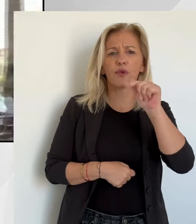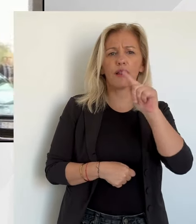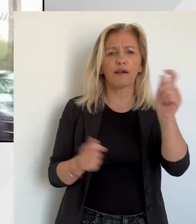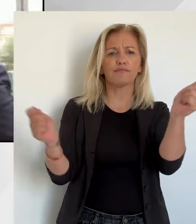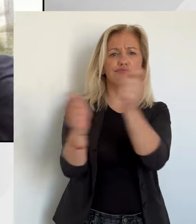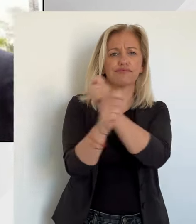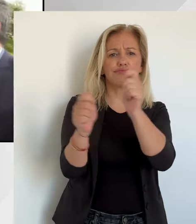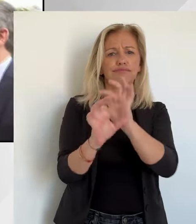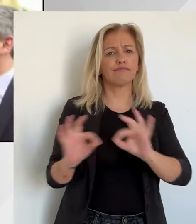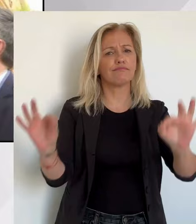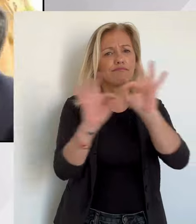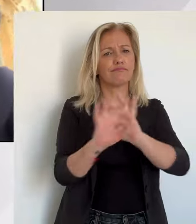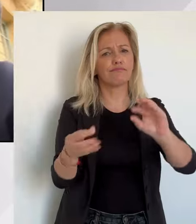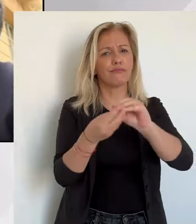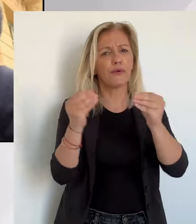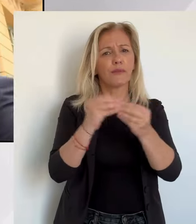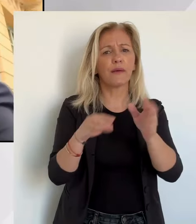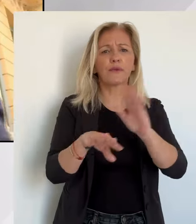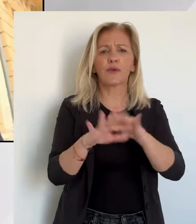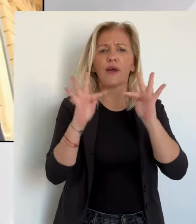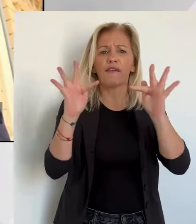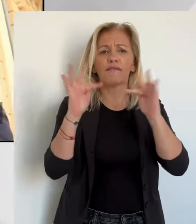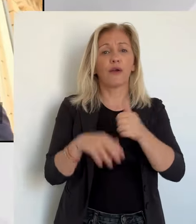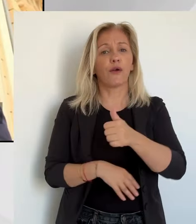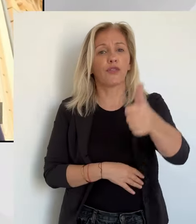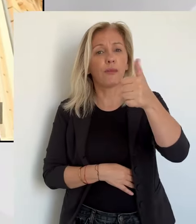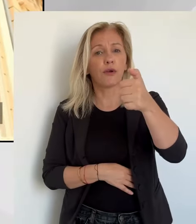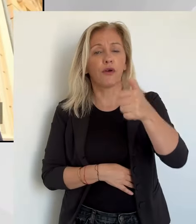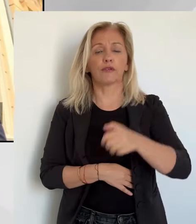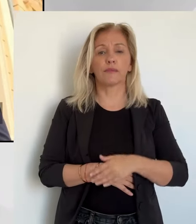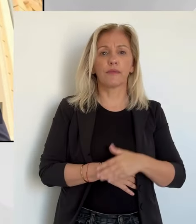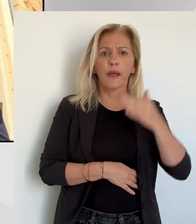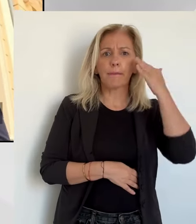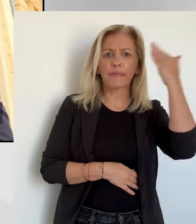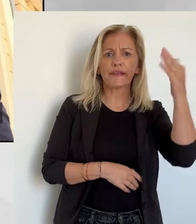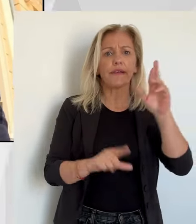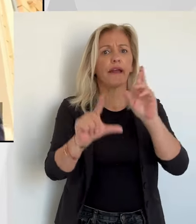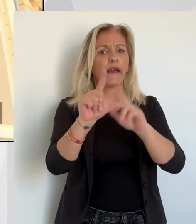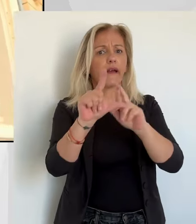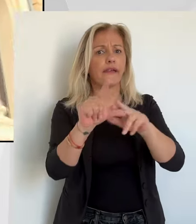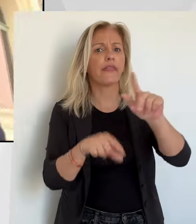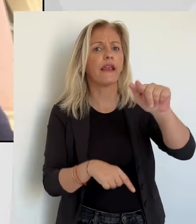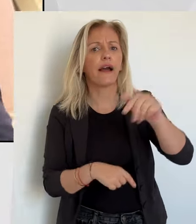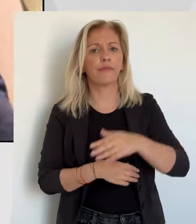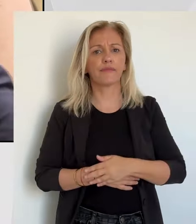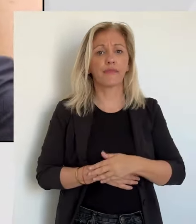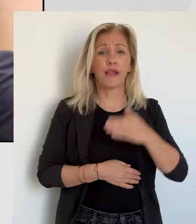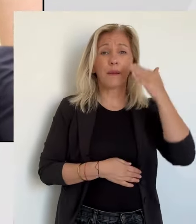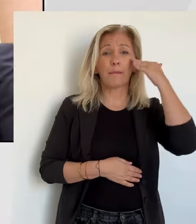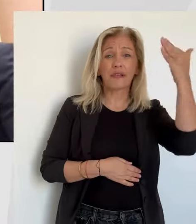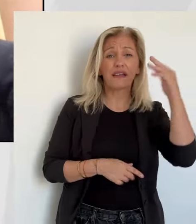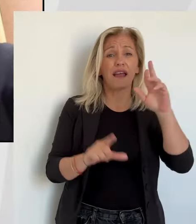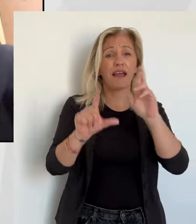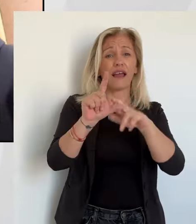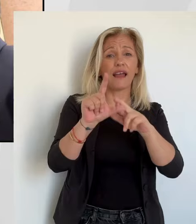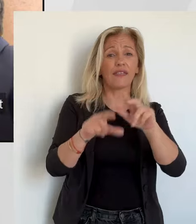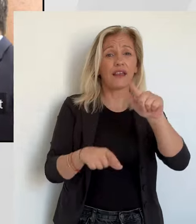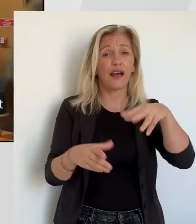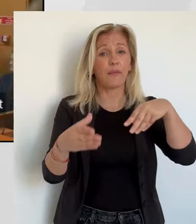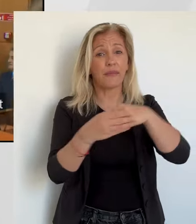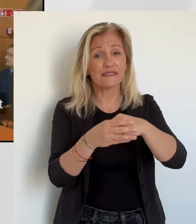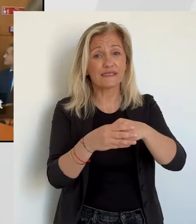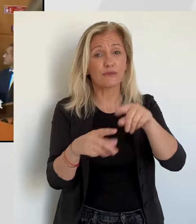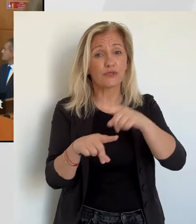compliquées. Initié après les troubles consécutifs à l'agression d'Yvan Cologne en mars 2022, le processus de Beauvau a pris une dimension concrète